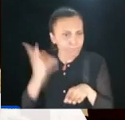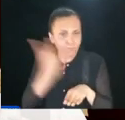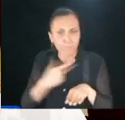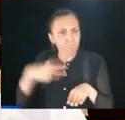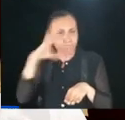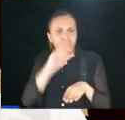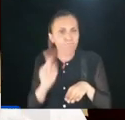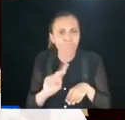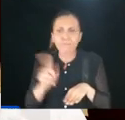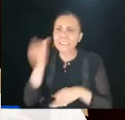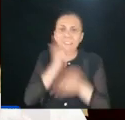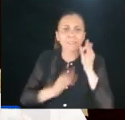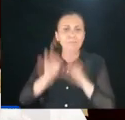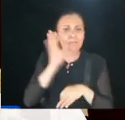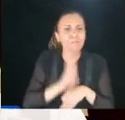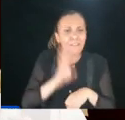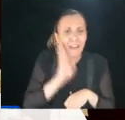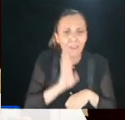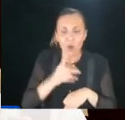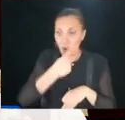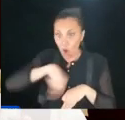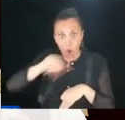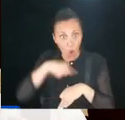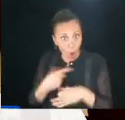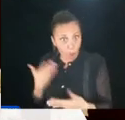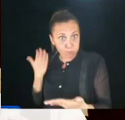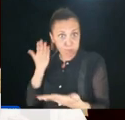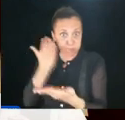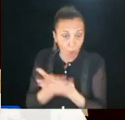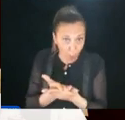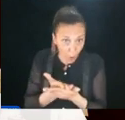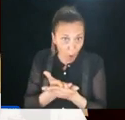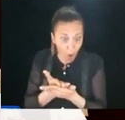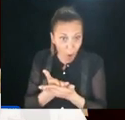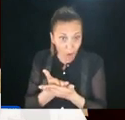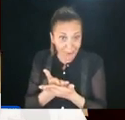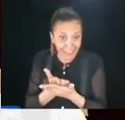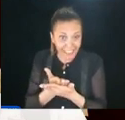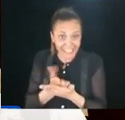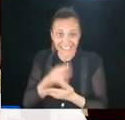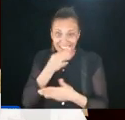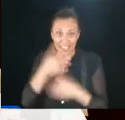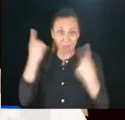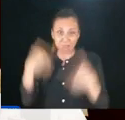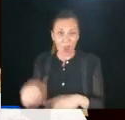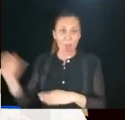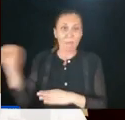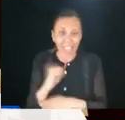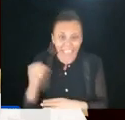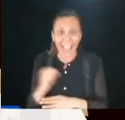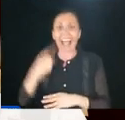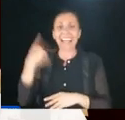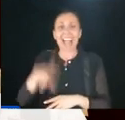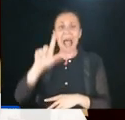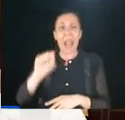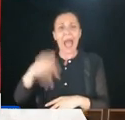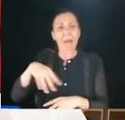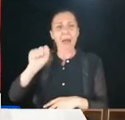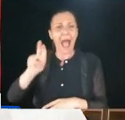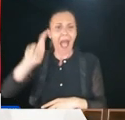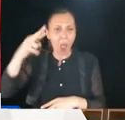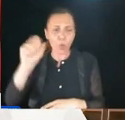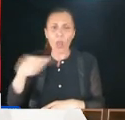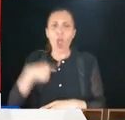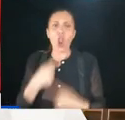Io non l'ho capito, veramente, qualcuno me lo spieghi. Noi dovremmo proporre l'aria? No, perché se è la minchiata di proporre la